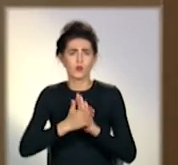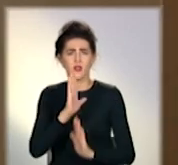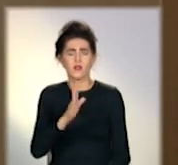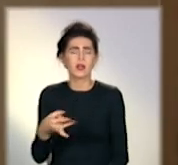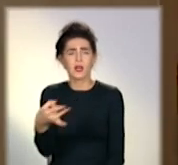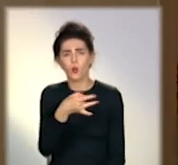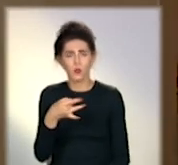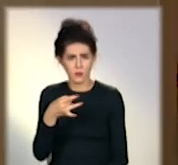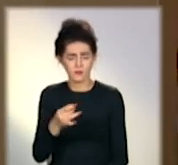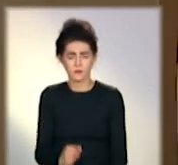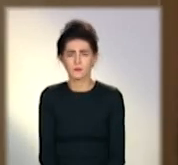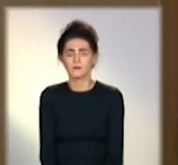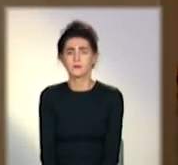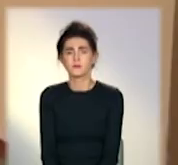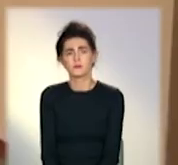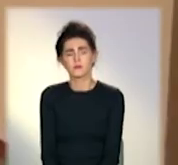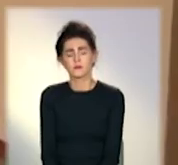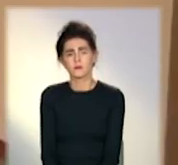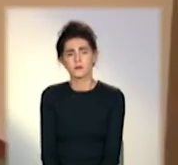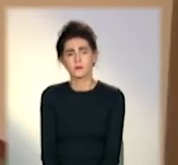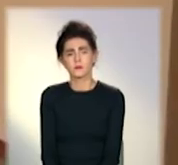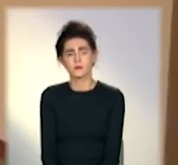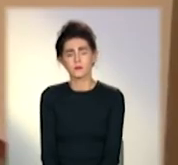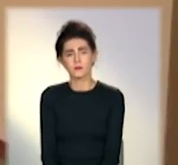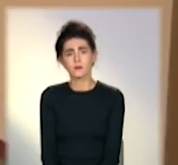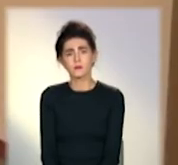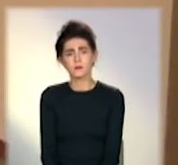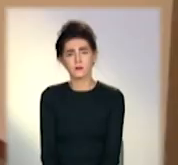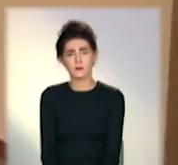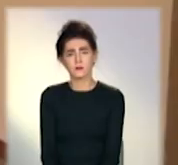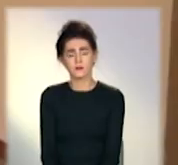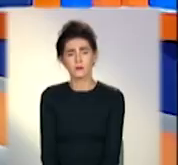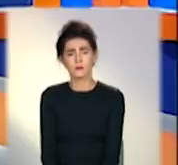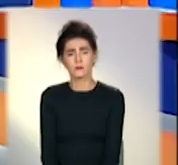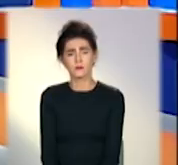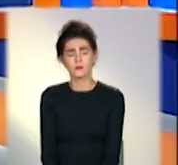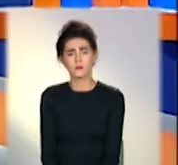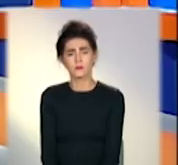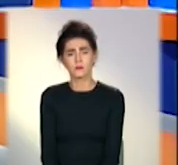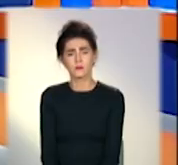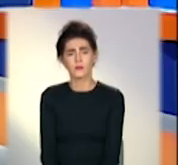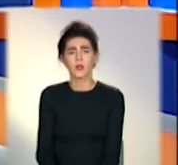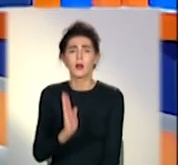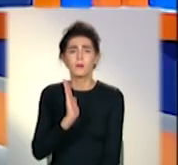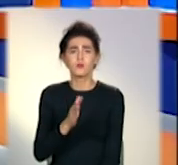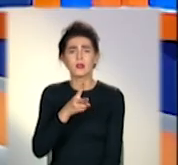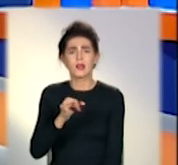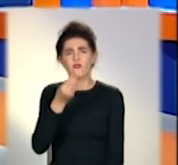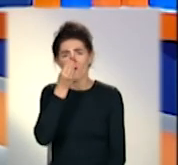регіоні. Марія Сергійова, Максим Кривошенко, телеканал «Донбас». Чи були